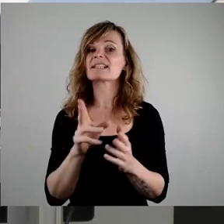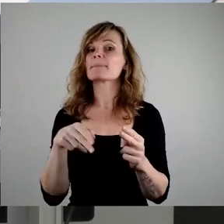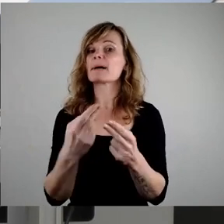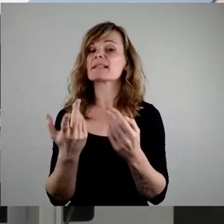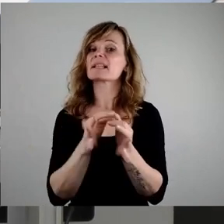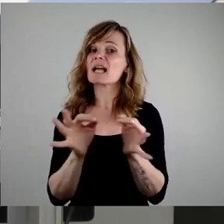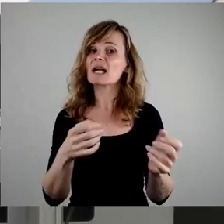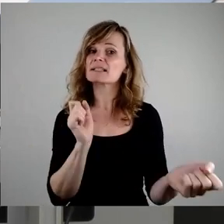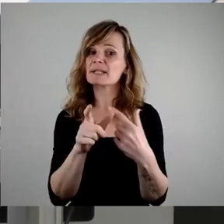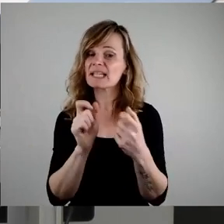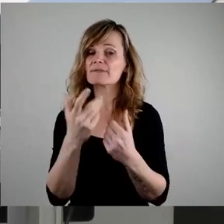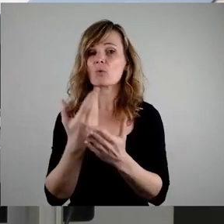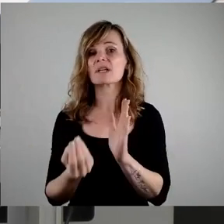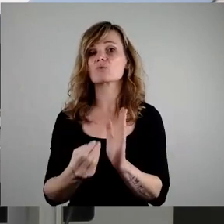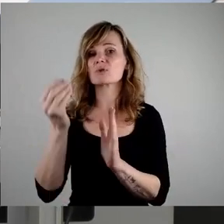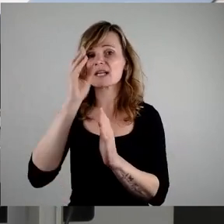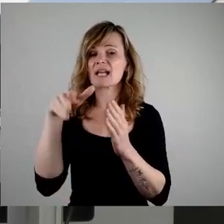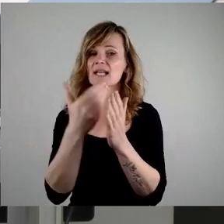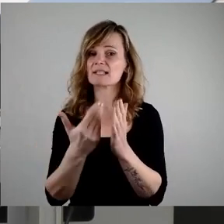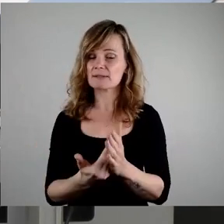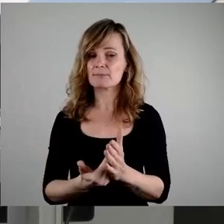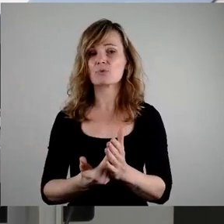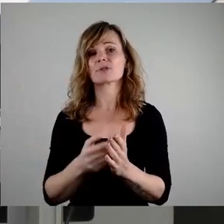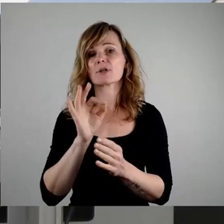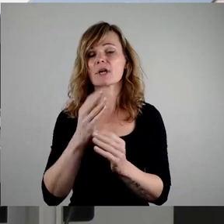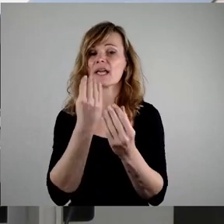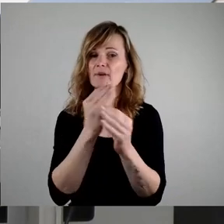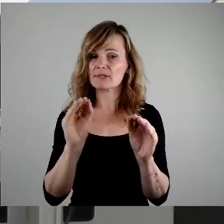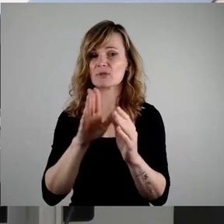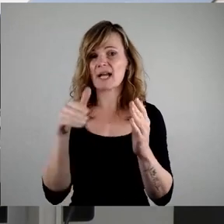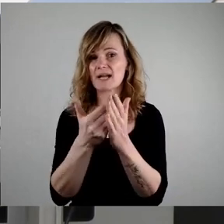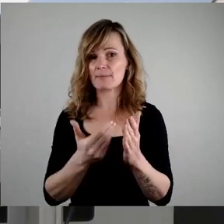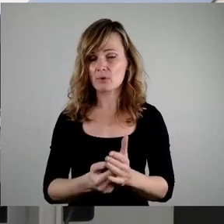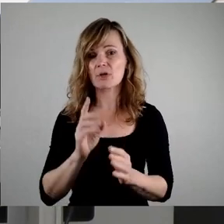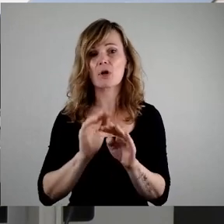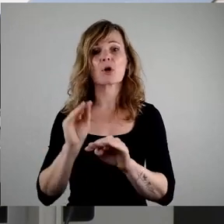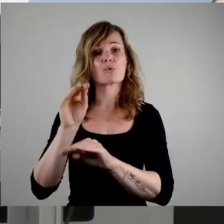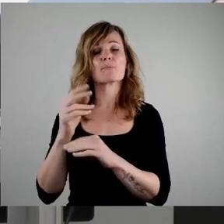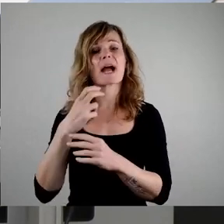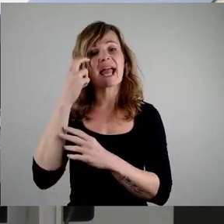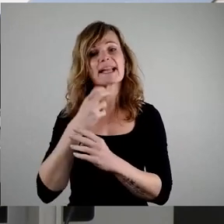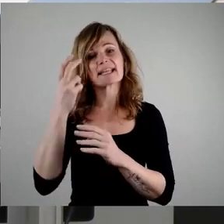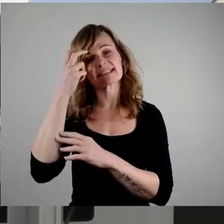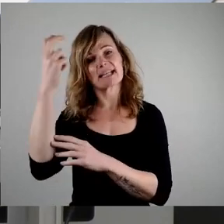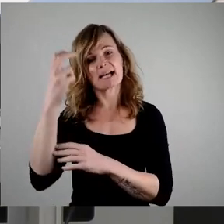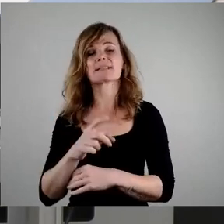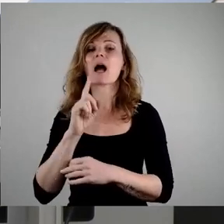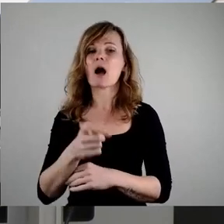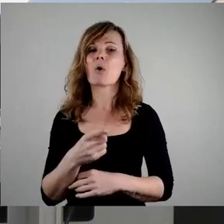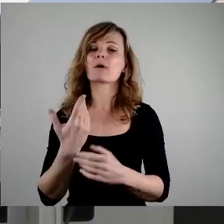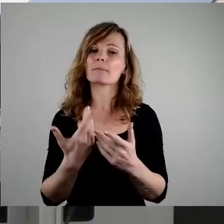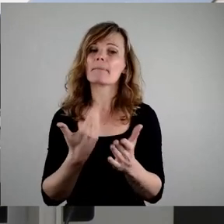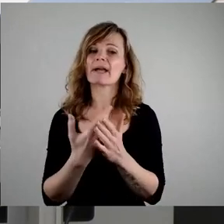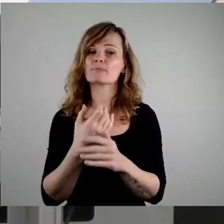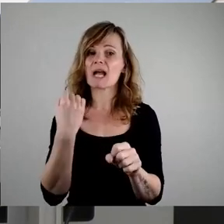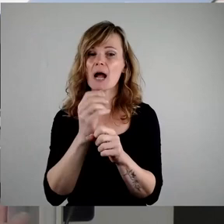zusätzliche Informationsangebote an die Fraktionen über den Ältestenrat. Auch die Einrichtung einer Arbeitsgruppe